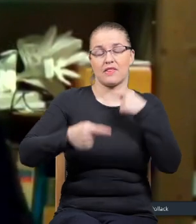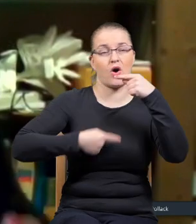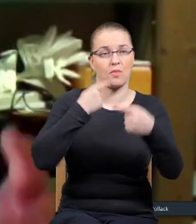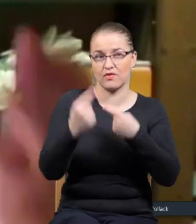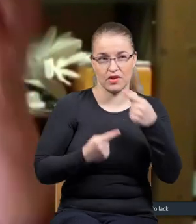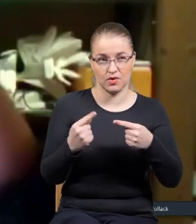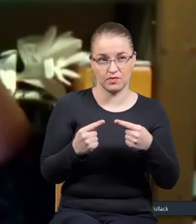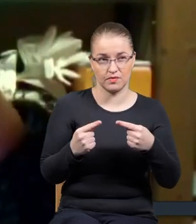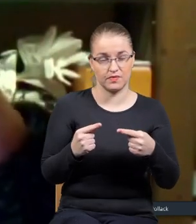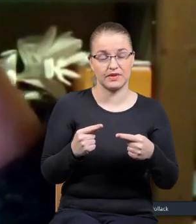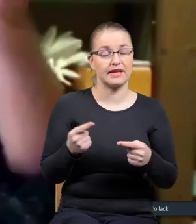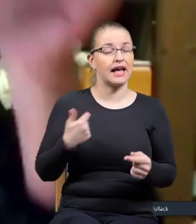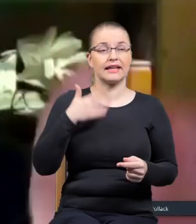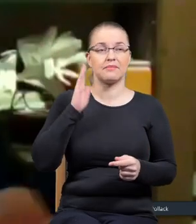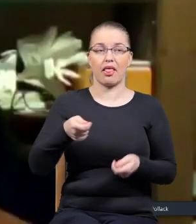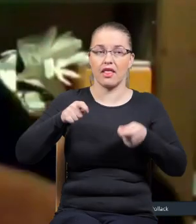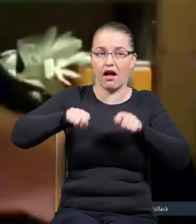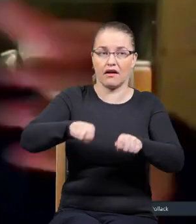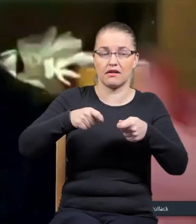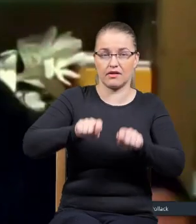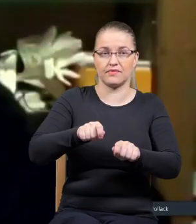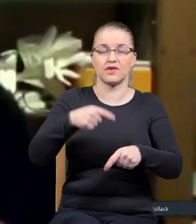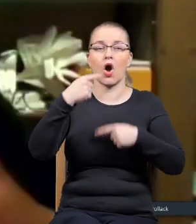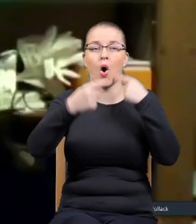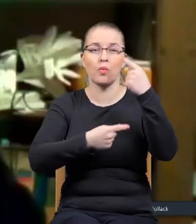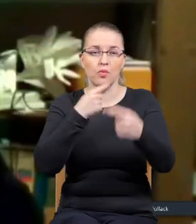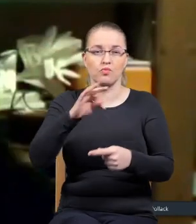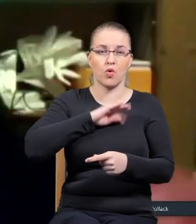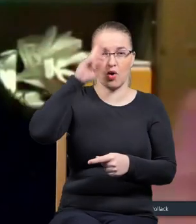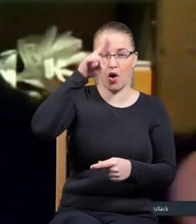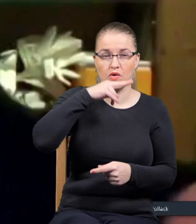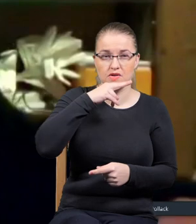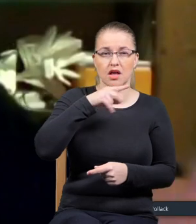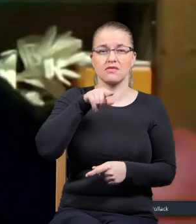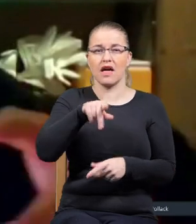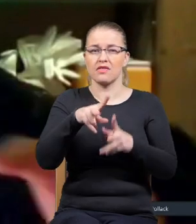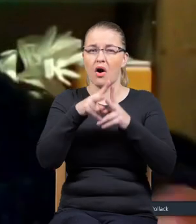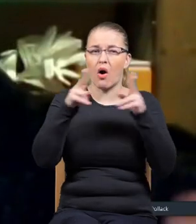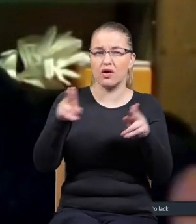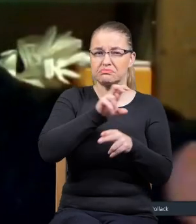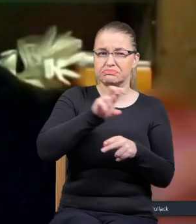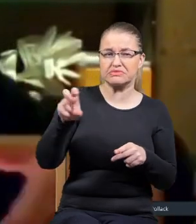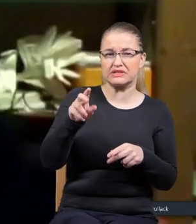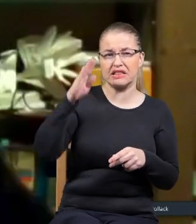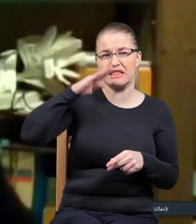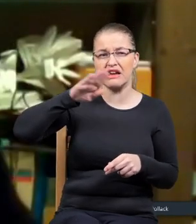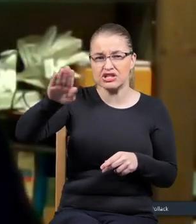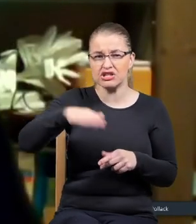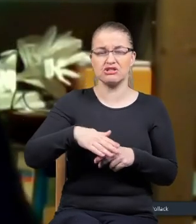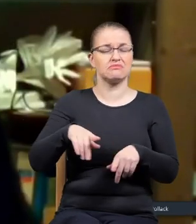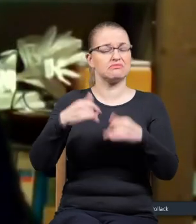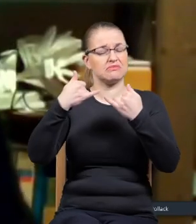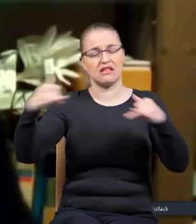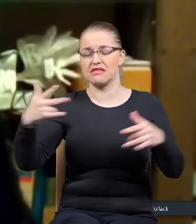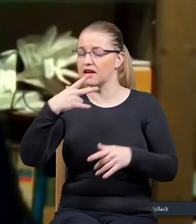prawda? Ja nie będę zaczął opowiadać o moim ojcu, o tym czasie, nazistów i tak